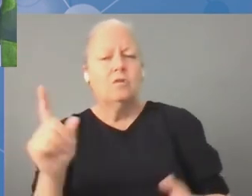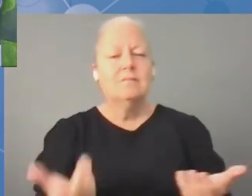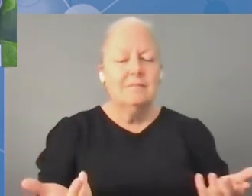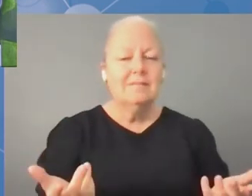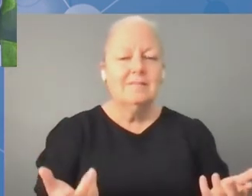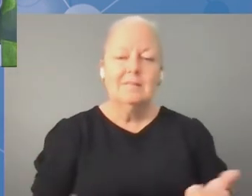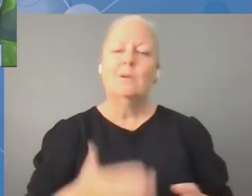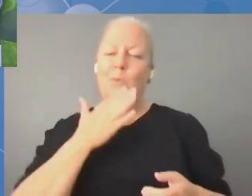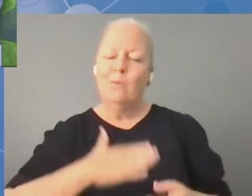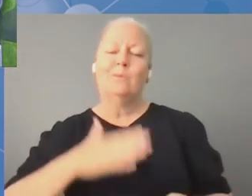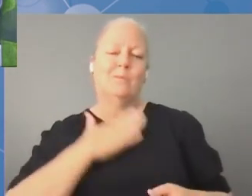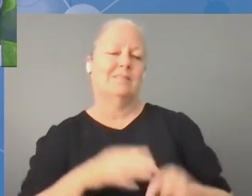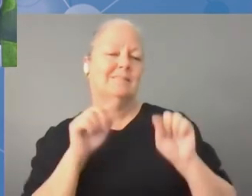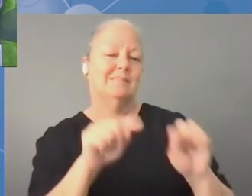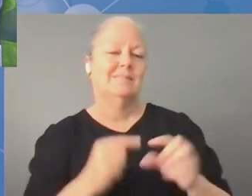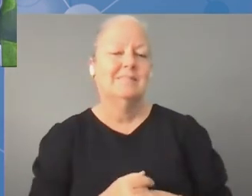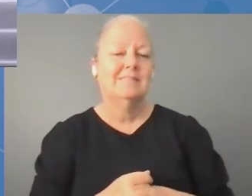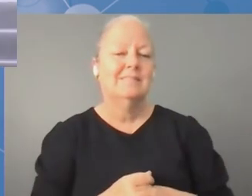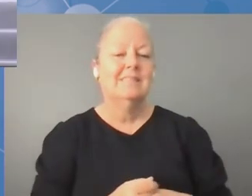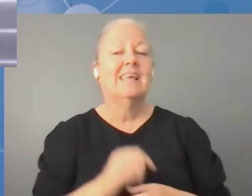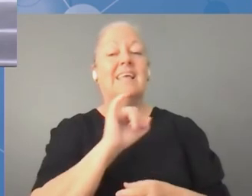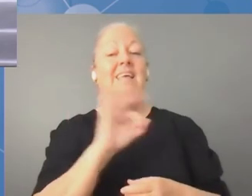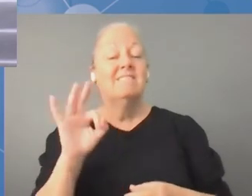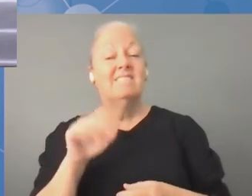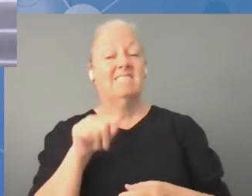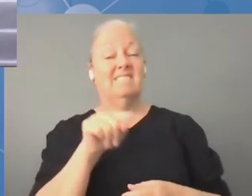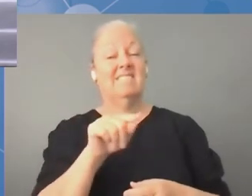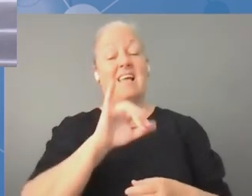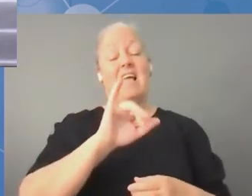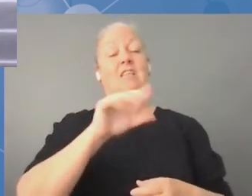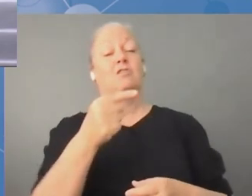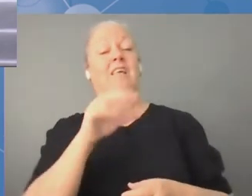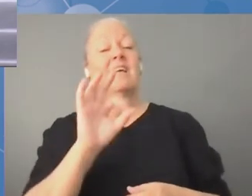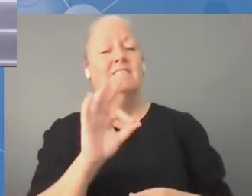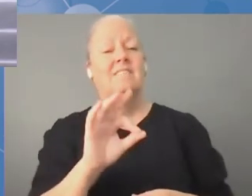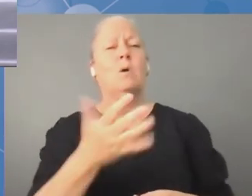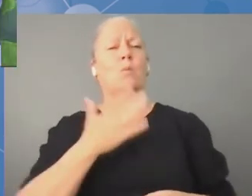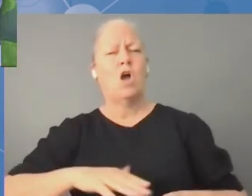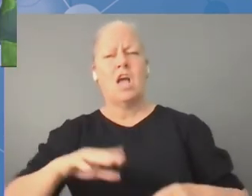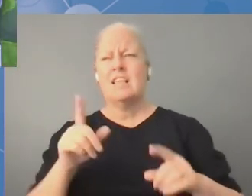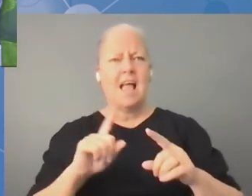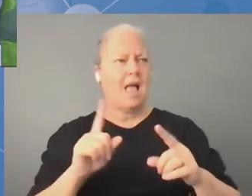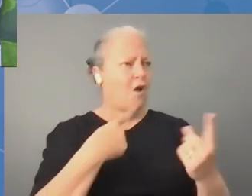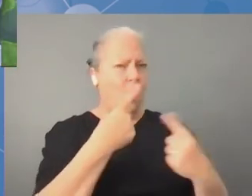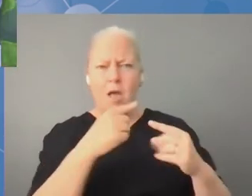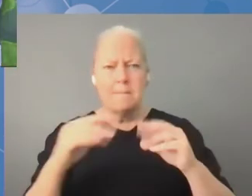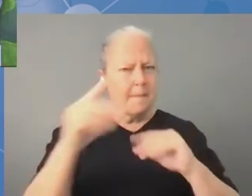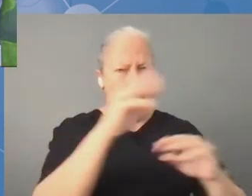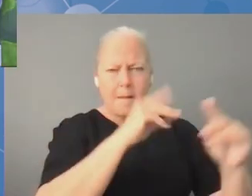głos tym, którzy mają jakieś obawy i myślę, że podczas tego